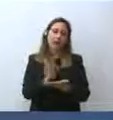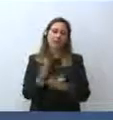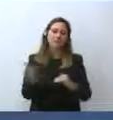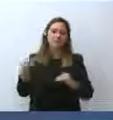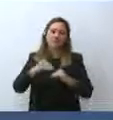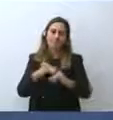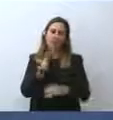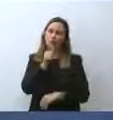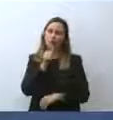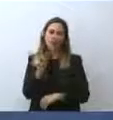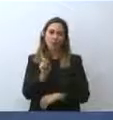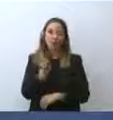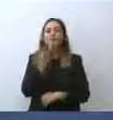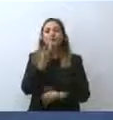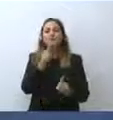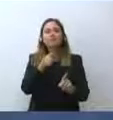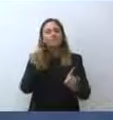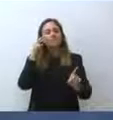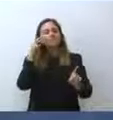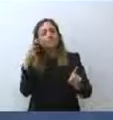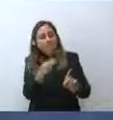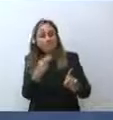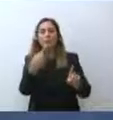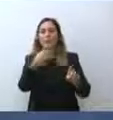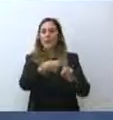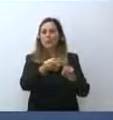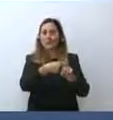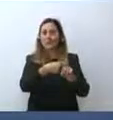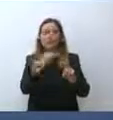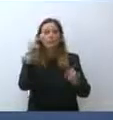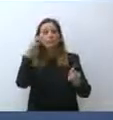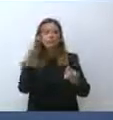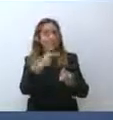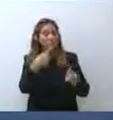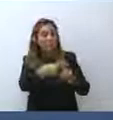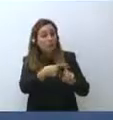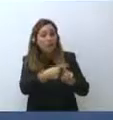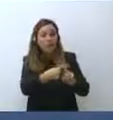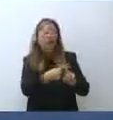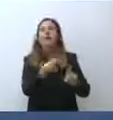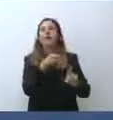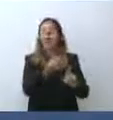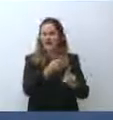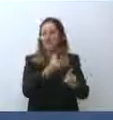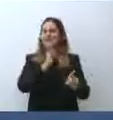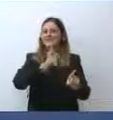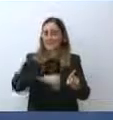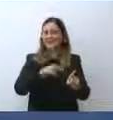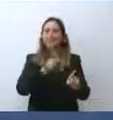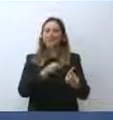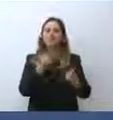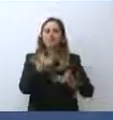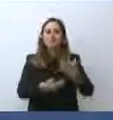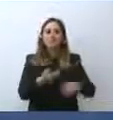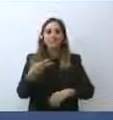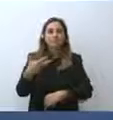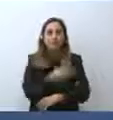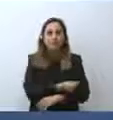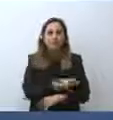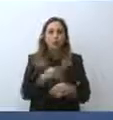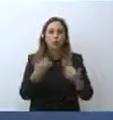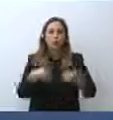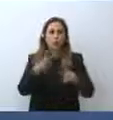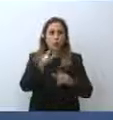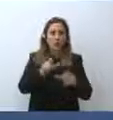situazione e il lato positivo ci dice che la campagna vaccinale è stata invece abbracciata con grande